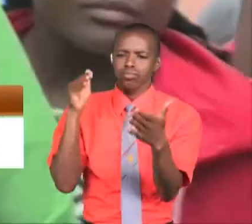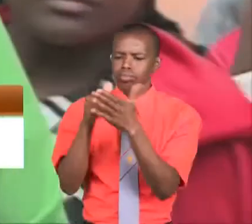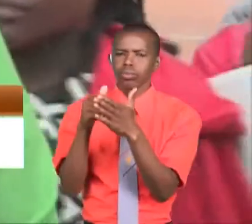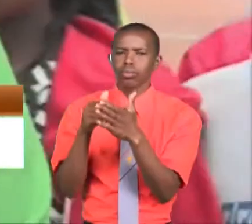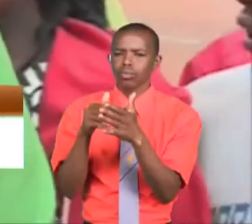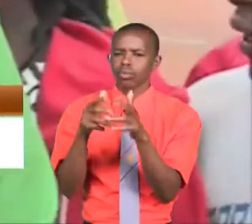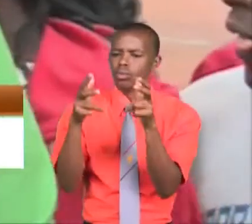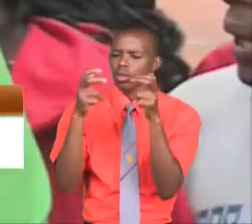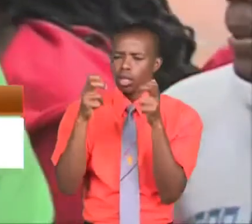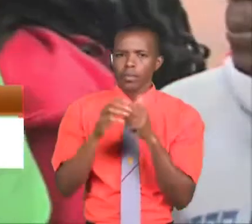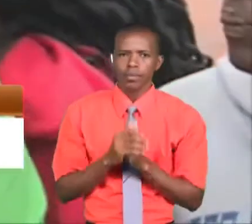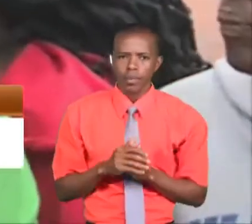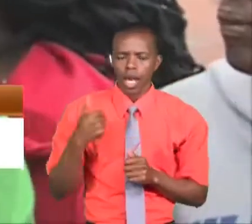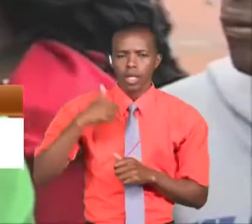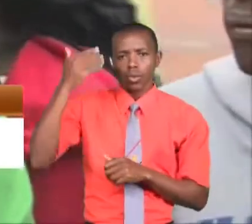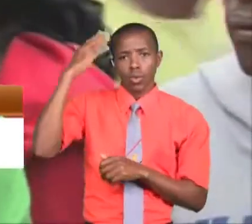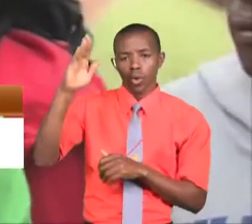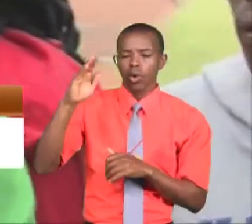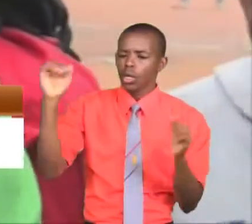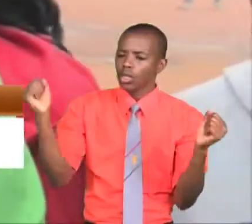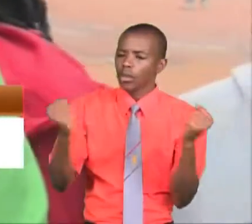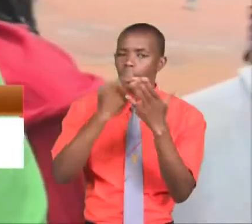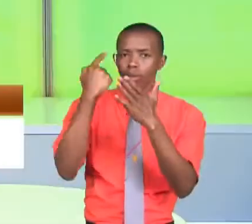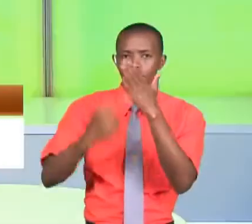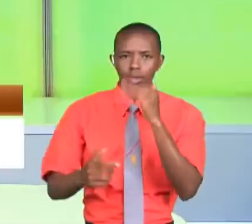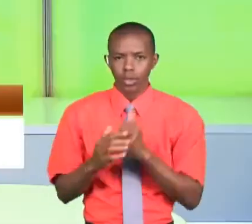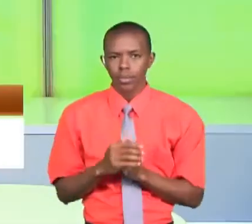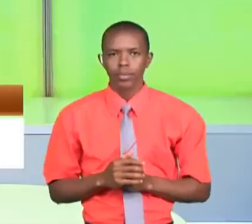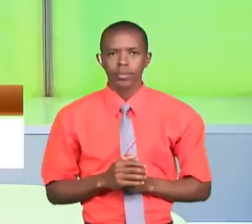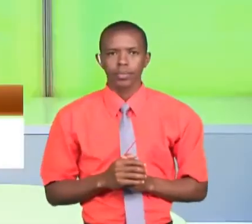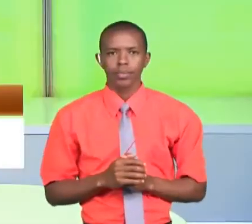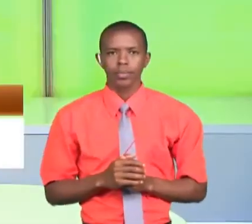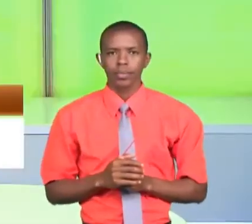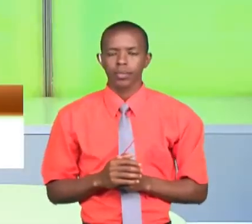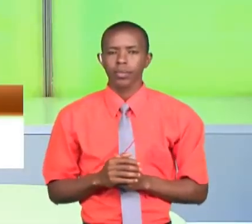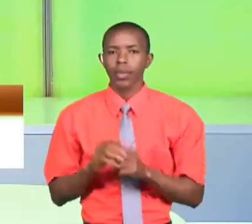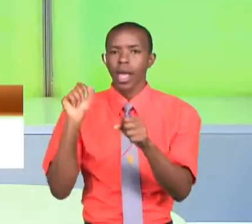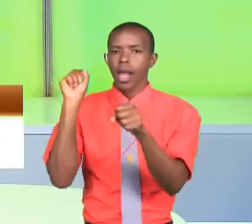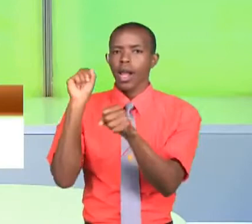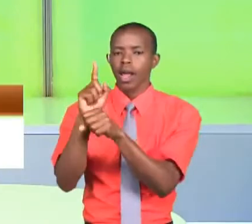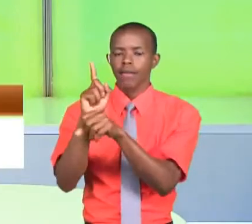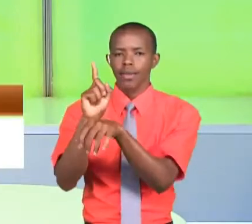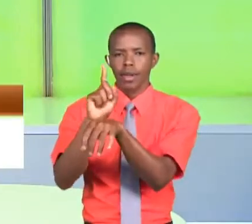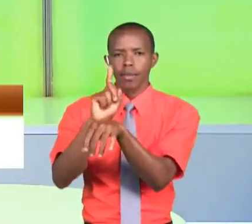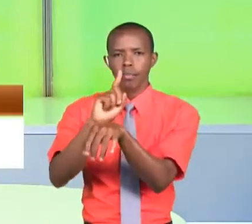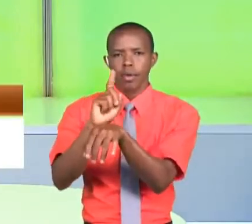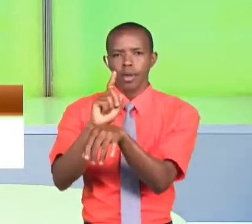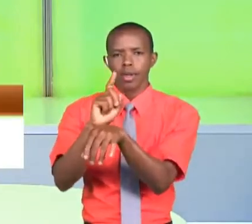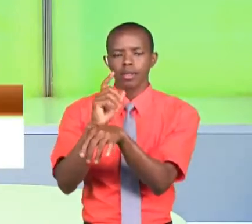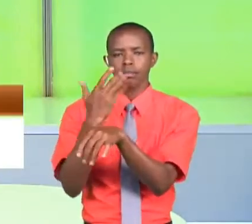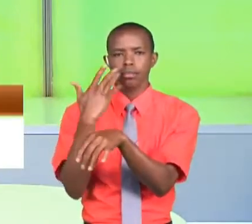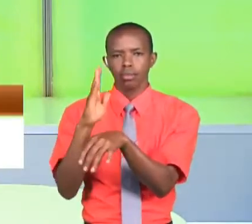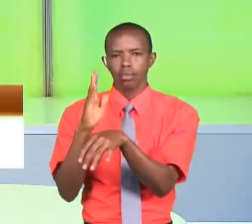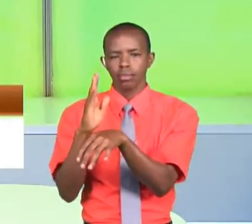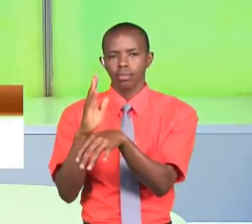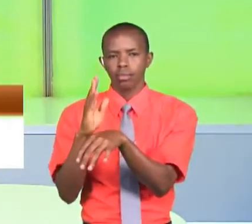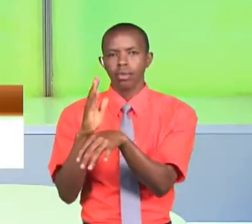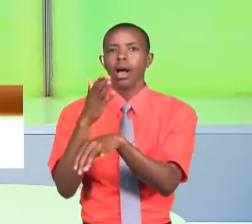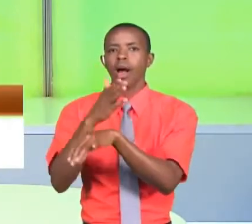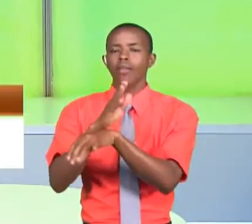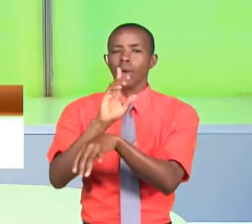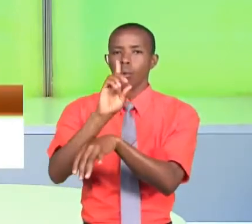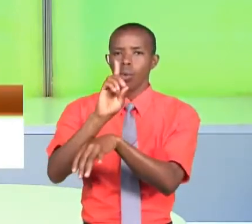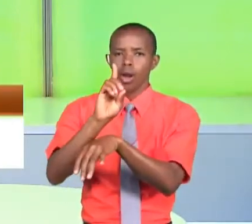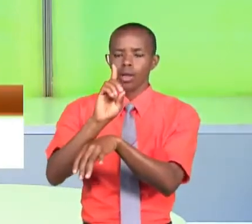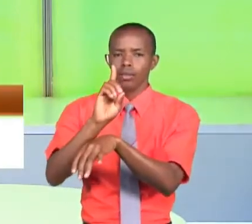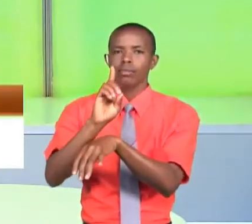Sija tujuini nini meanderea Kuminamoja dakika zimesepa Bada ya sasaba mchana Awami